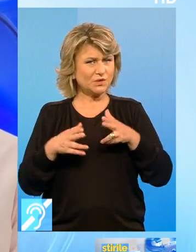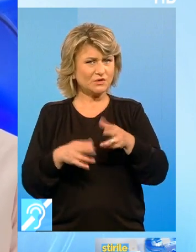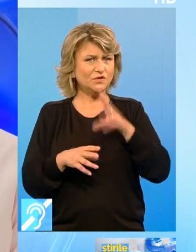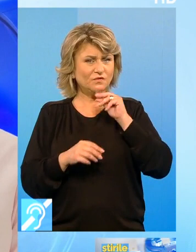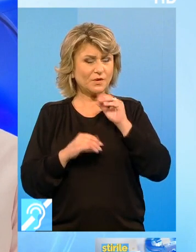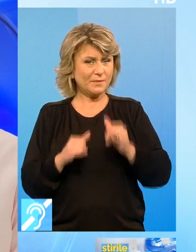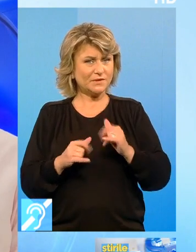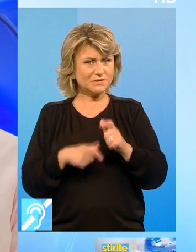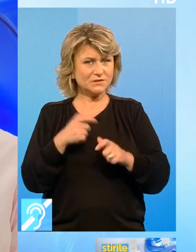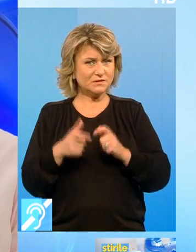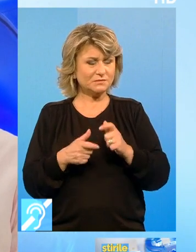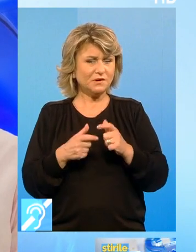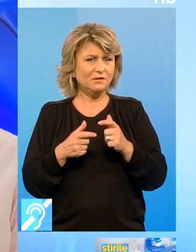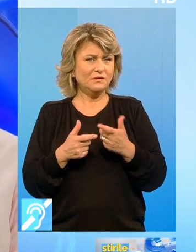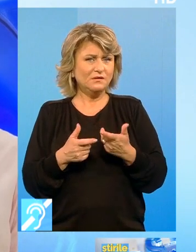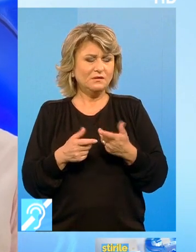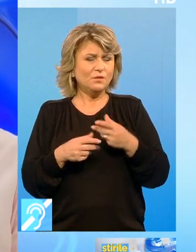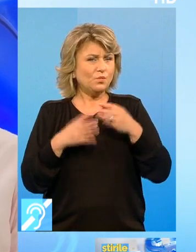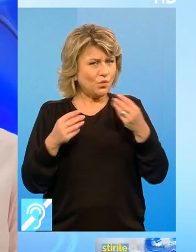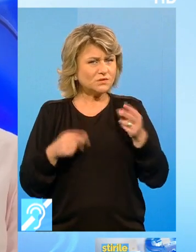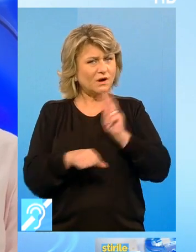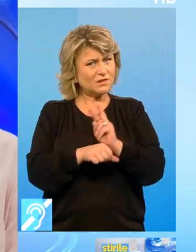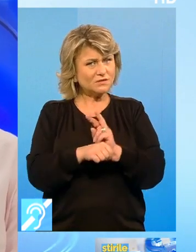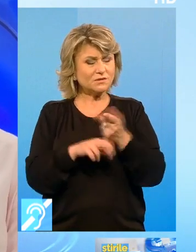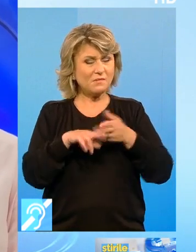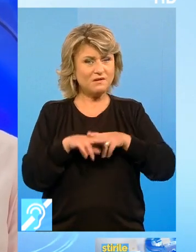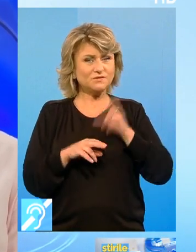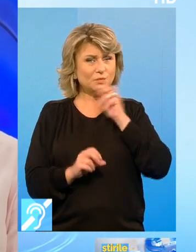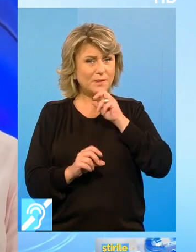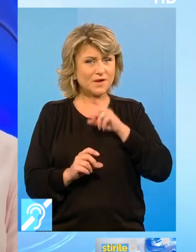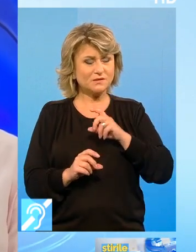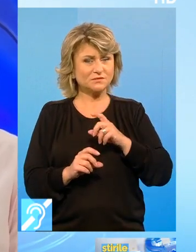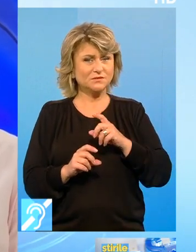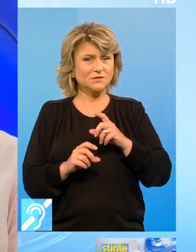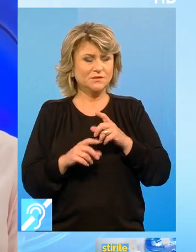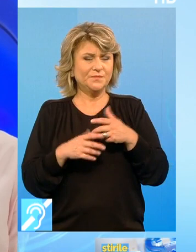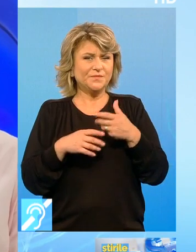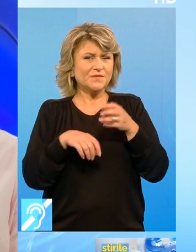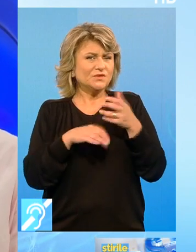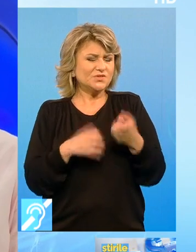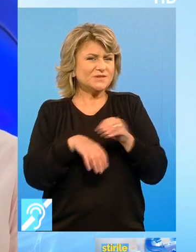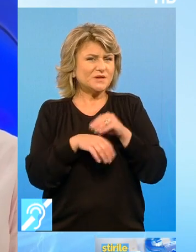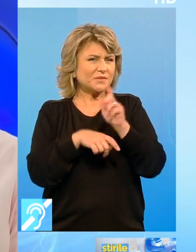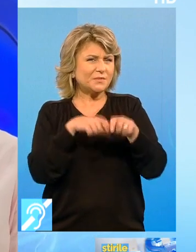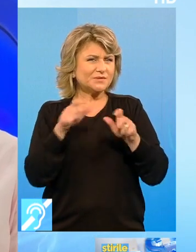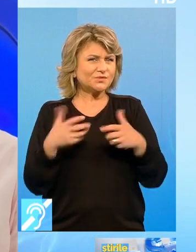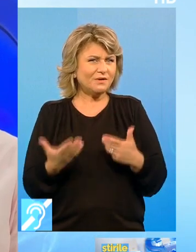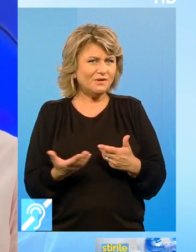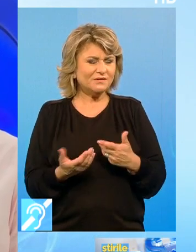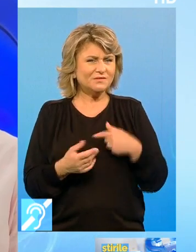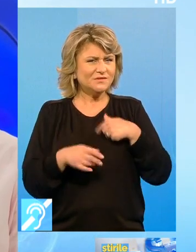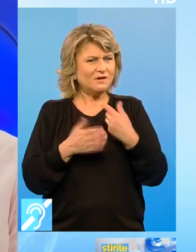Vorbim astăzi de multă atenție Mai ales după amiază La stările celor din jur Au un flare